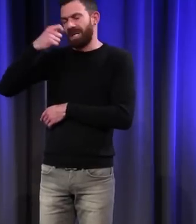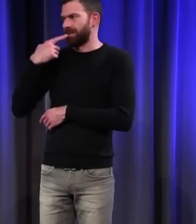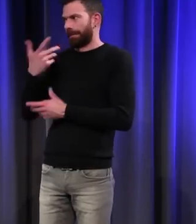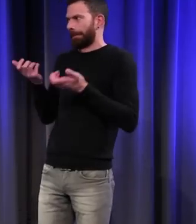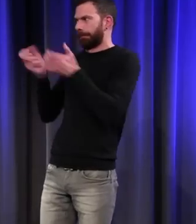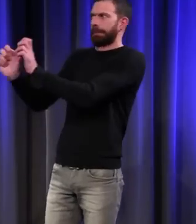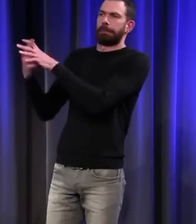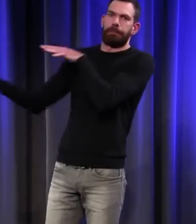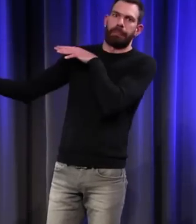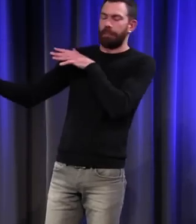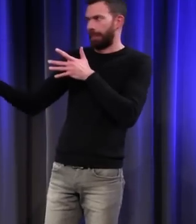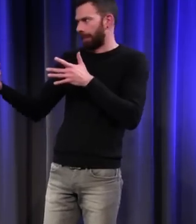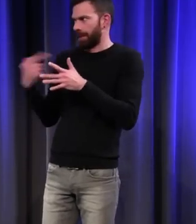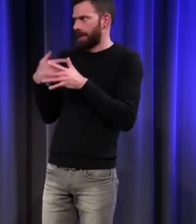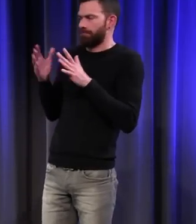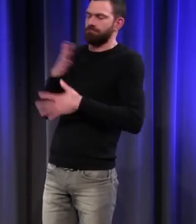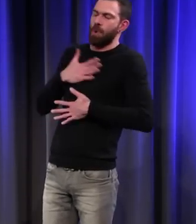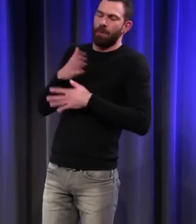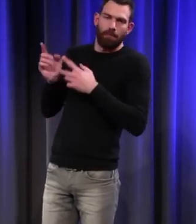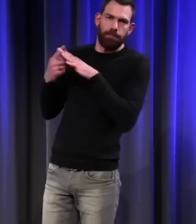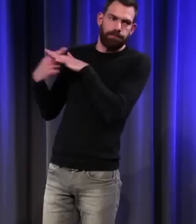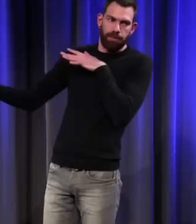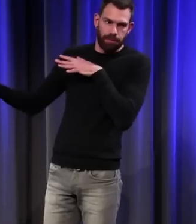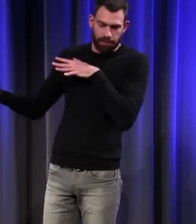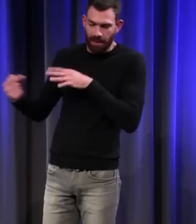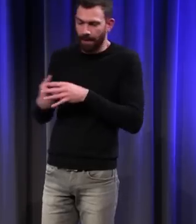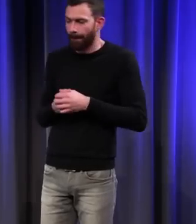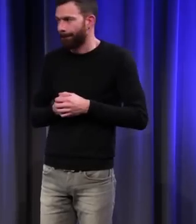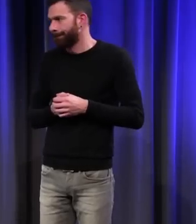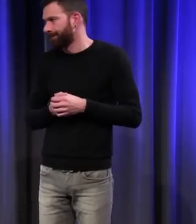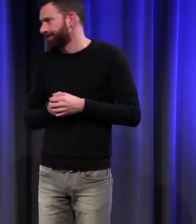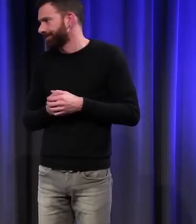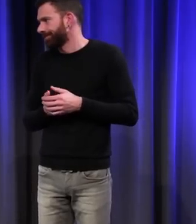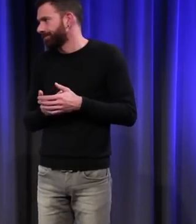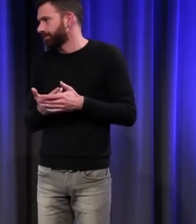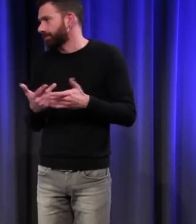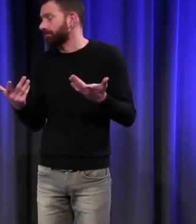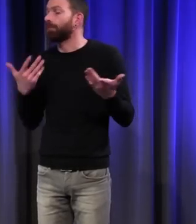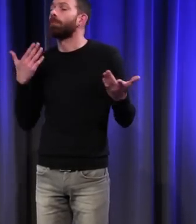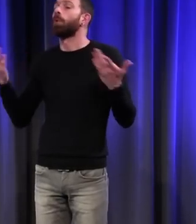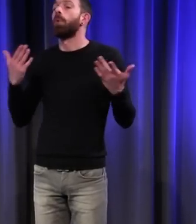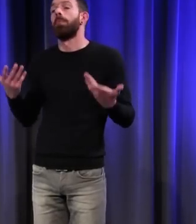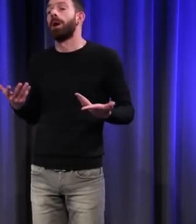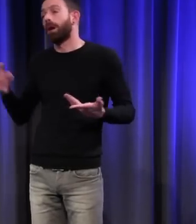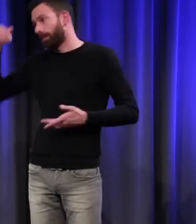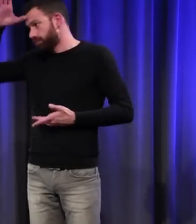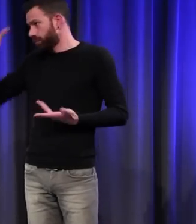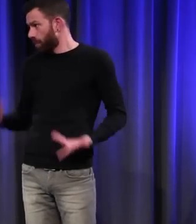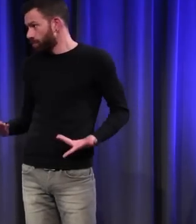ce type d'épidémie. Donc, on en a très peur. Donc, y a, par rapport à nos savoirs d'aujourd'hui, de grandes